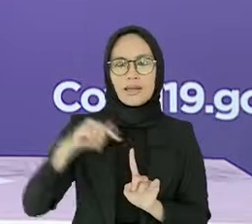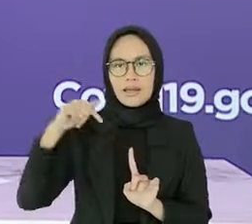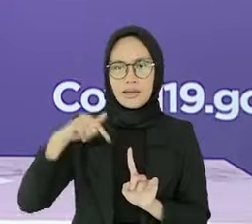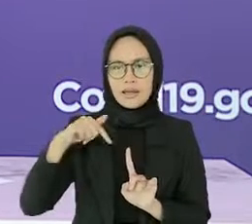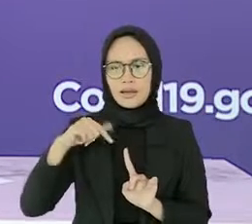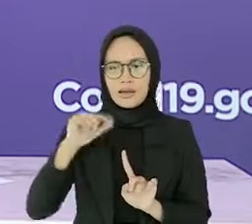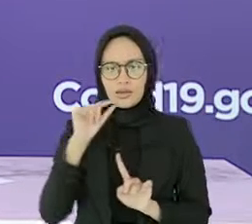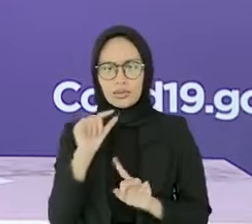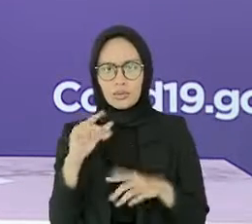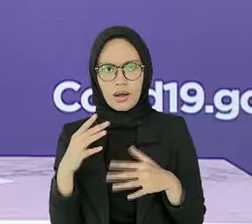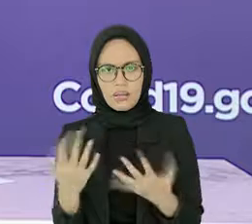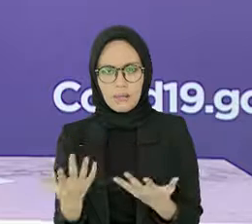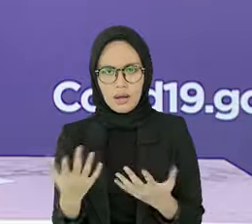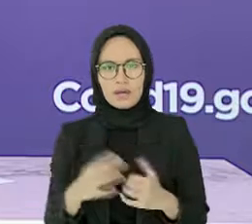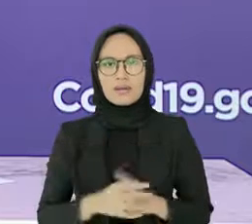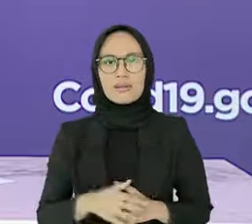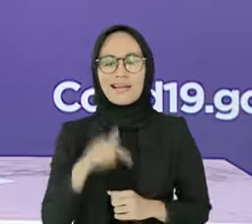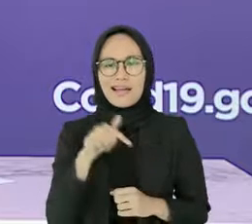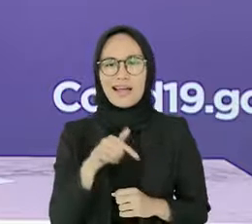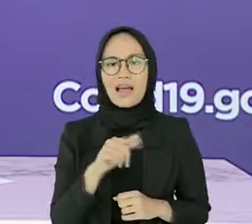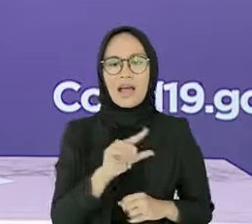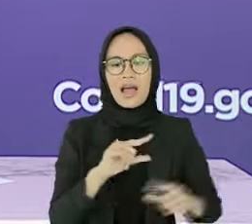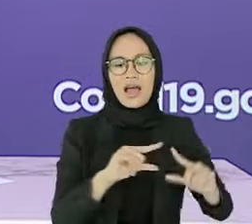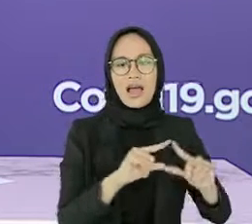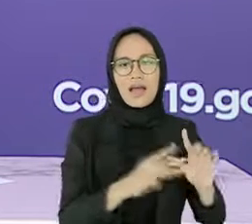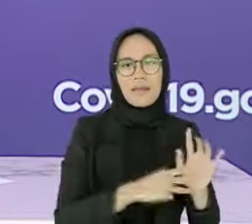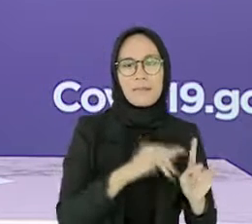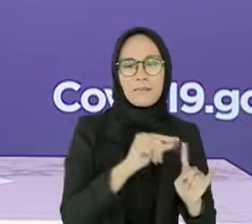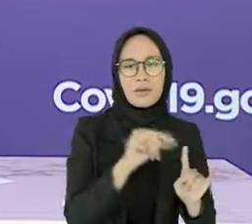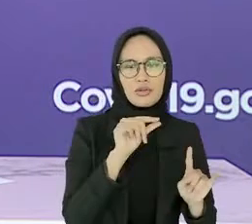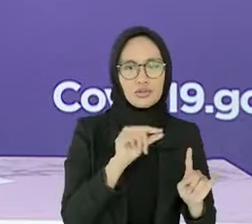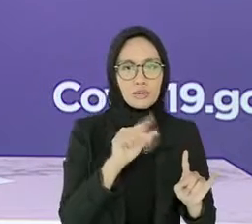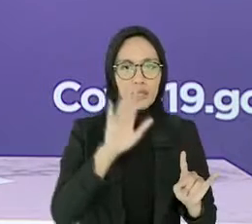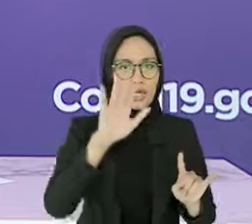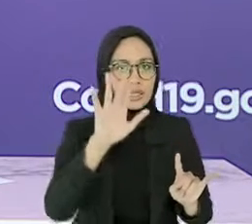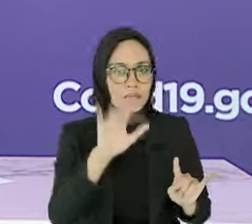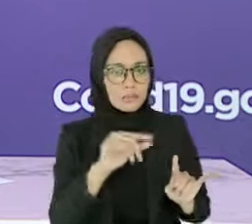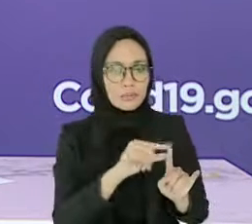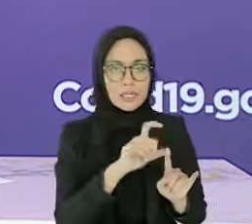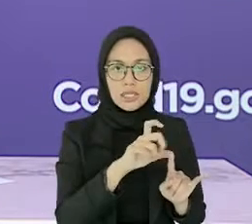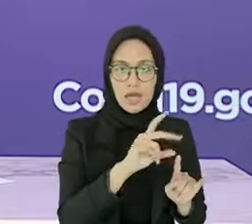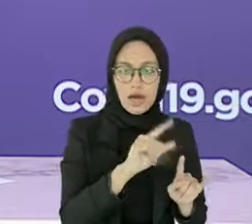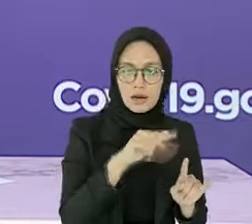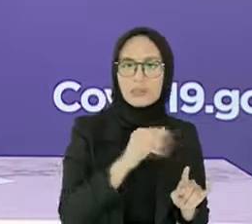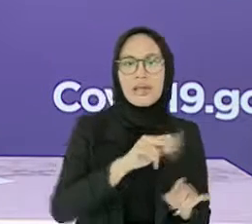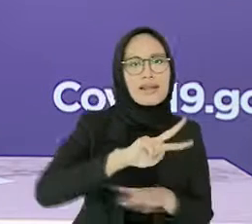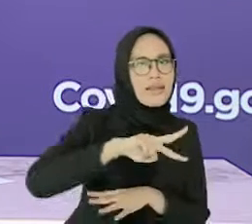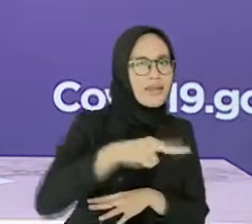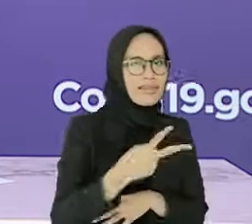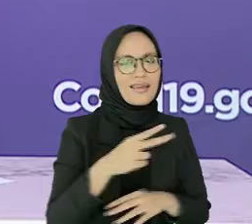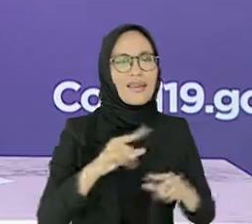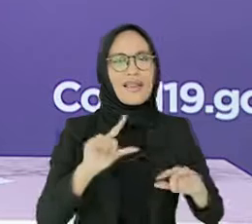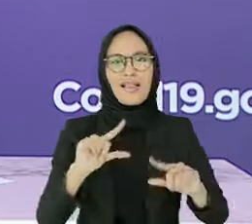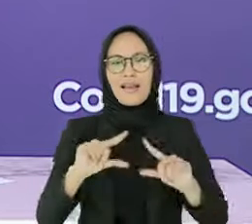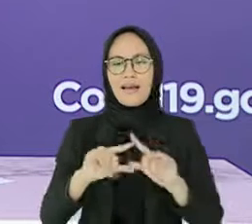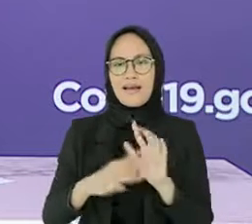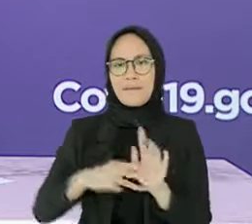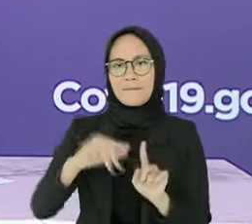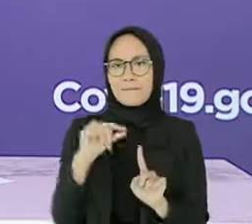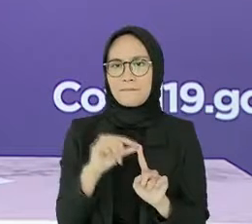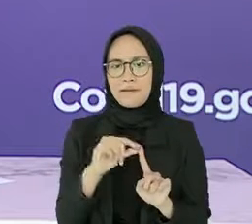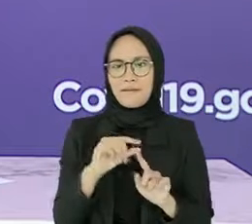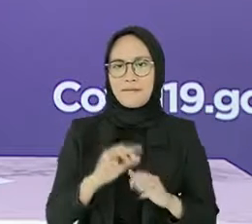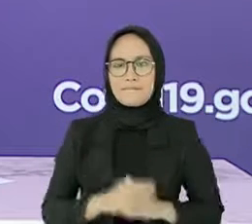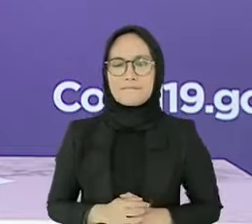akan diberdayakan di samping PCR dan TCM. Sedangkan di berbagai negara lain terdapat beberapa jenis tes